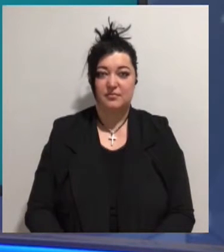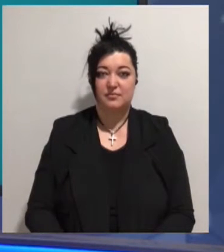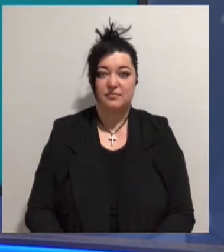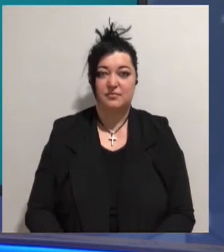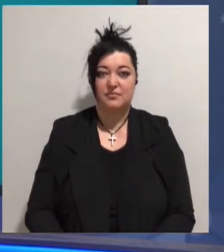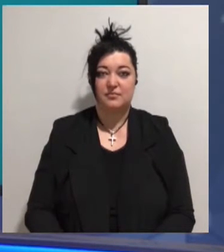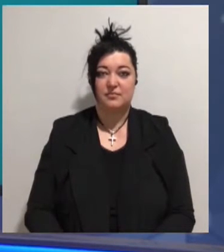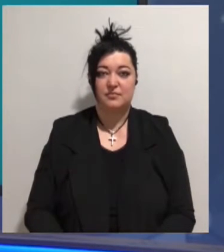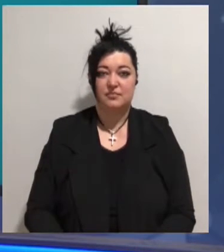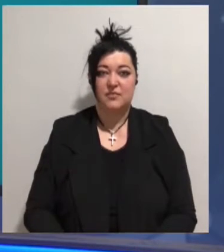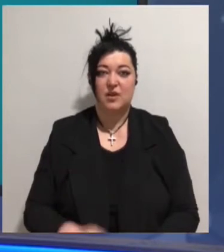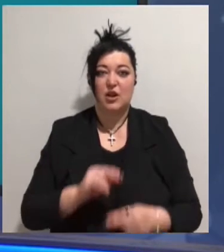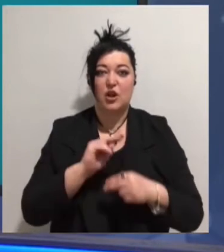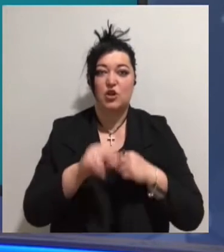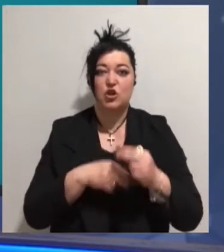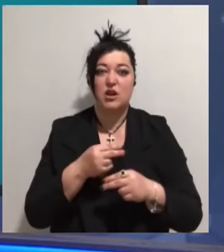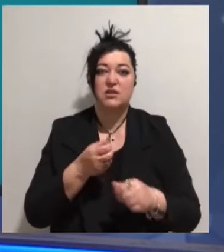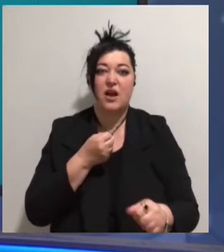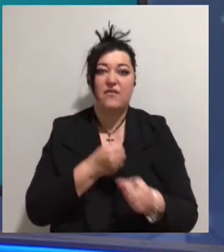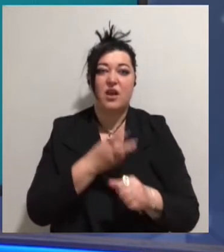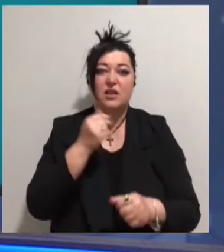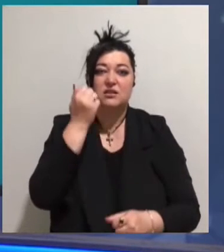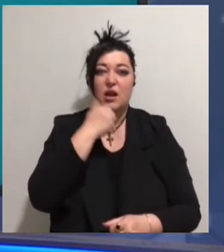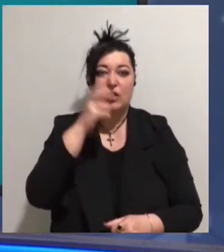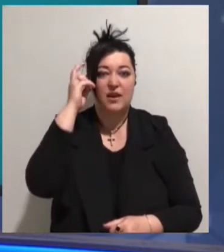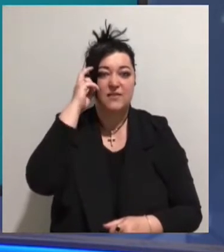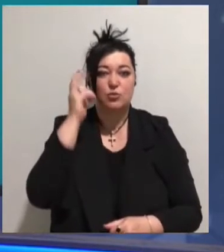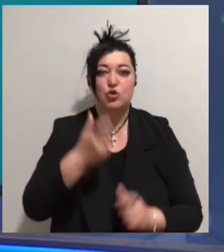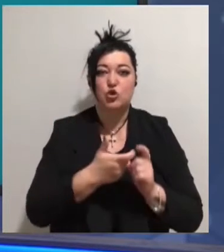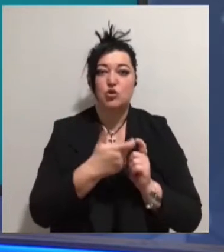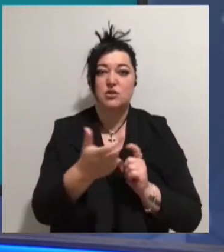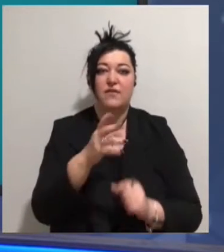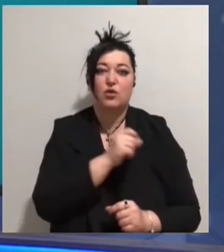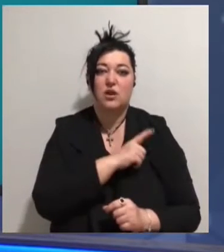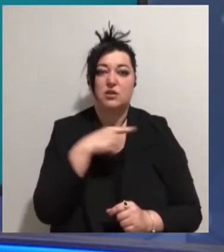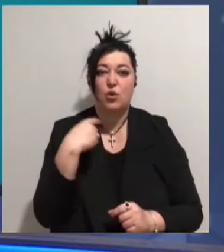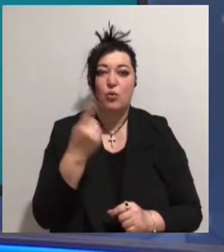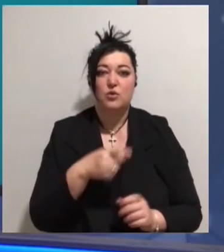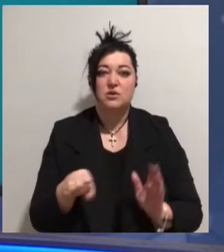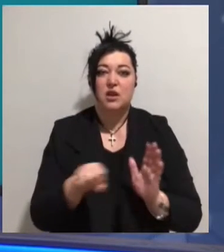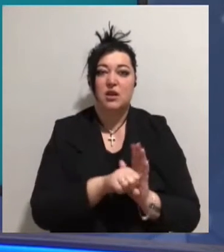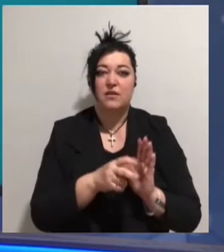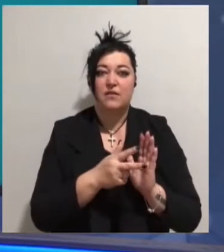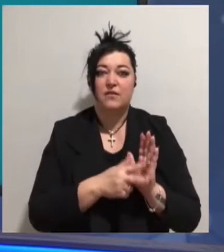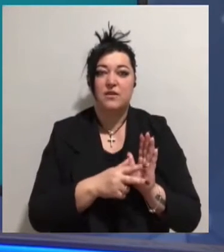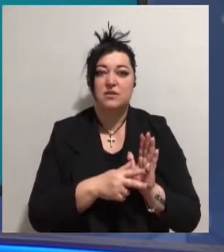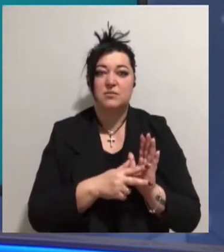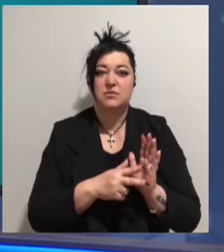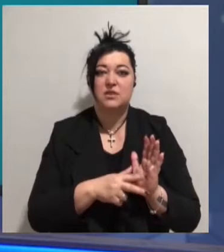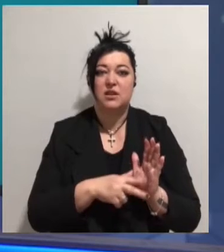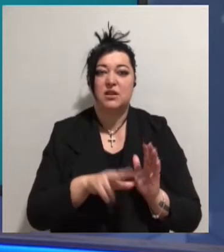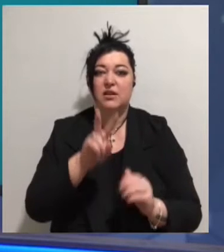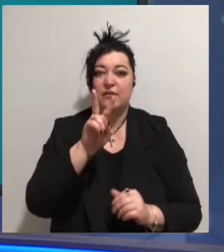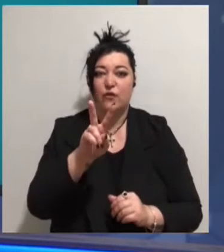Через аварію на Старокиївському шосе в Одеській області загинула 82-річна жінка.